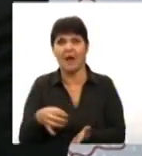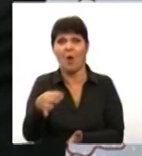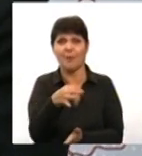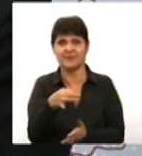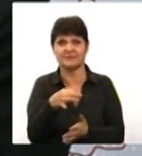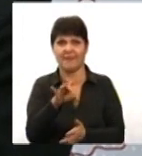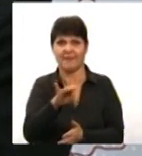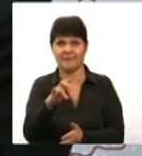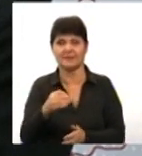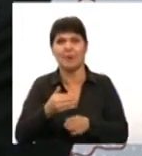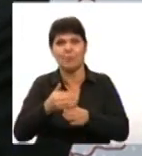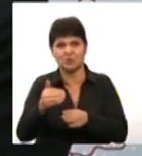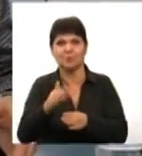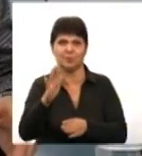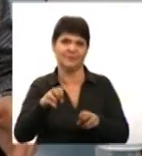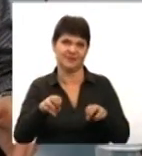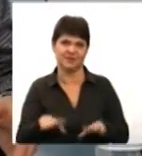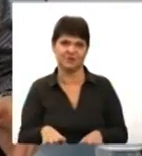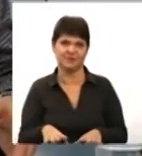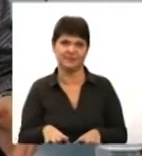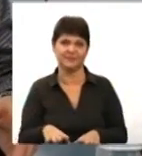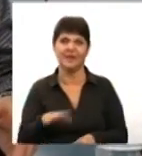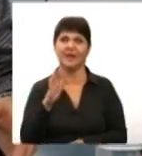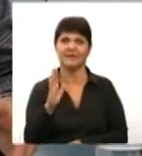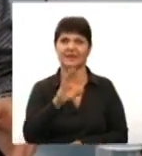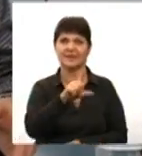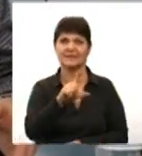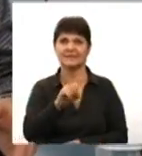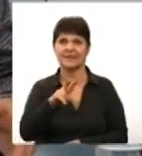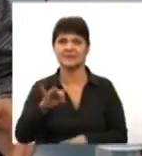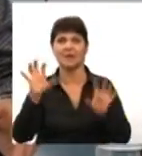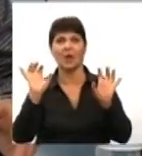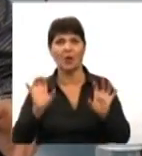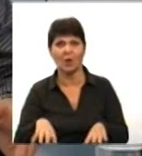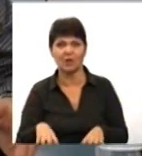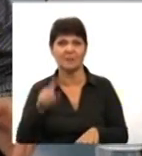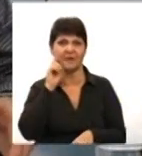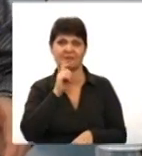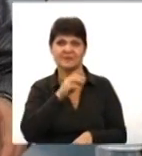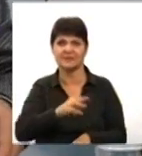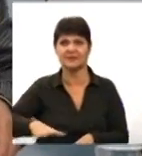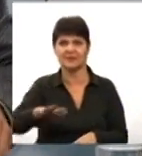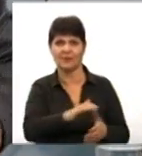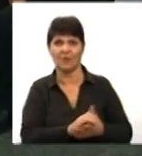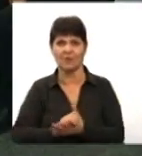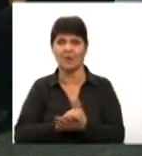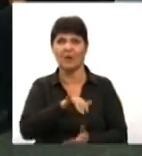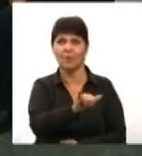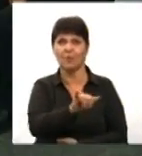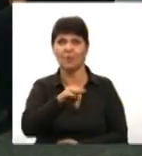думаю, що ми поступово їх будемо вирішувати. Віктор Зелінський, голова громадської організації «Вінницька територіальна організація УТОСАНа»,